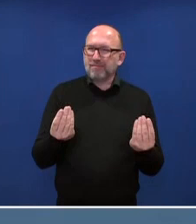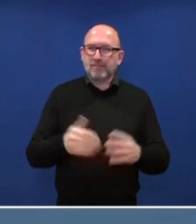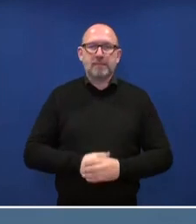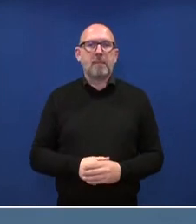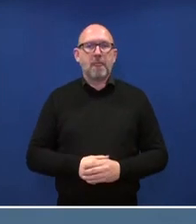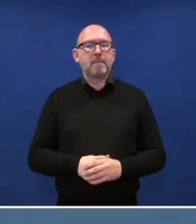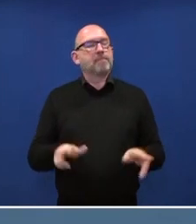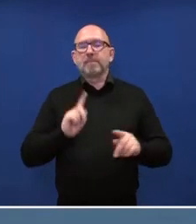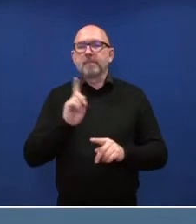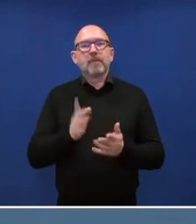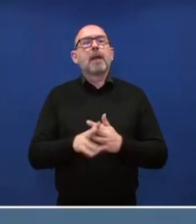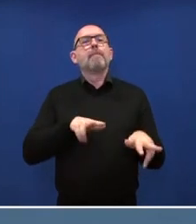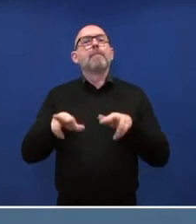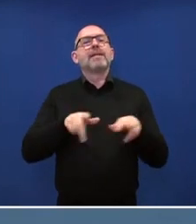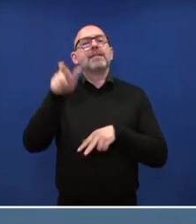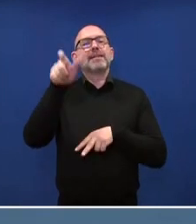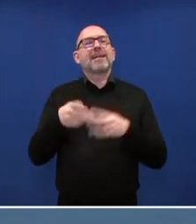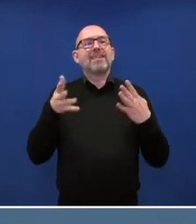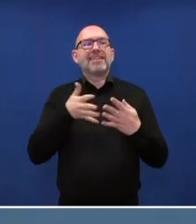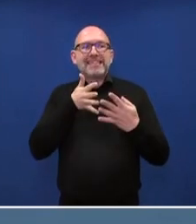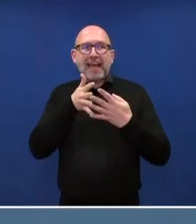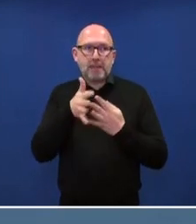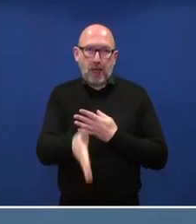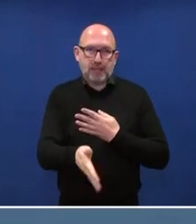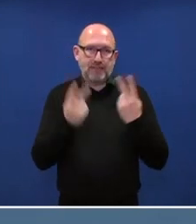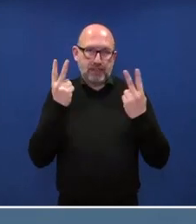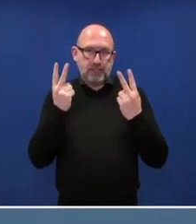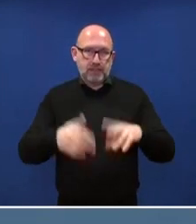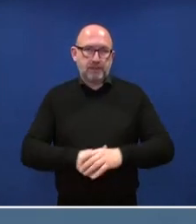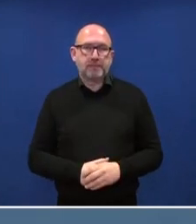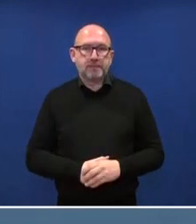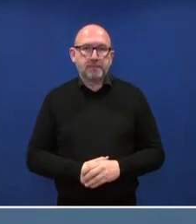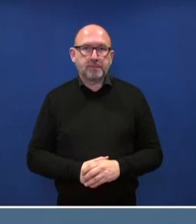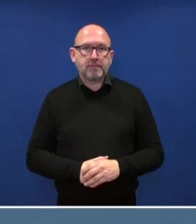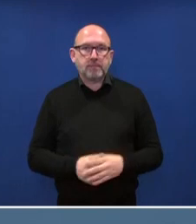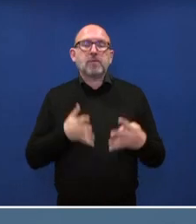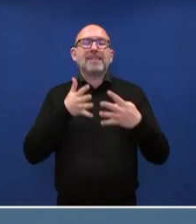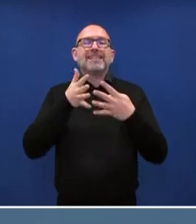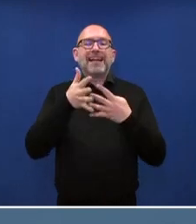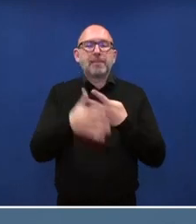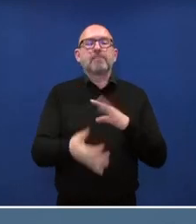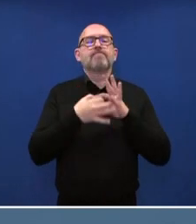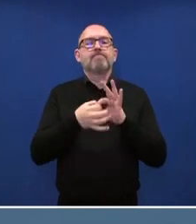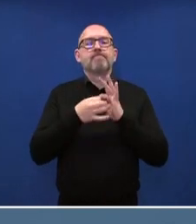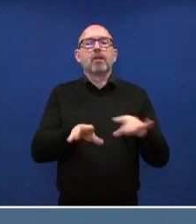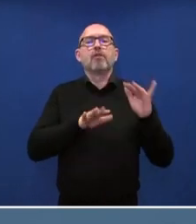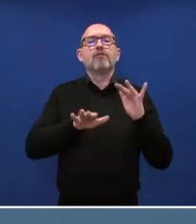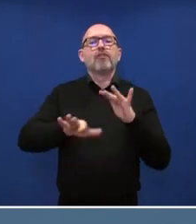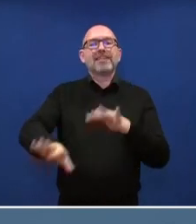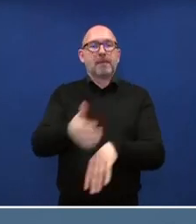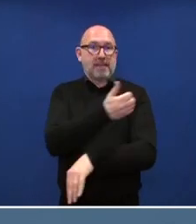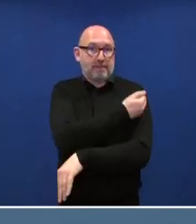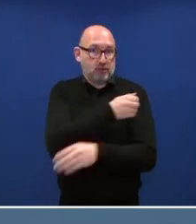auf Transparenz setzen, auch auf Transparenz, was die Wirksamkeit des Impfstoffes anbetrifft,